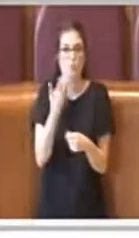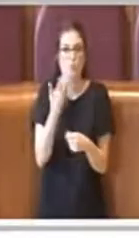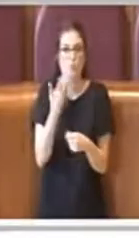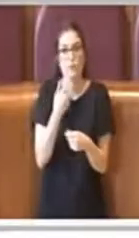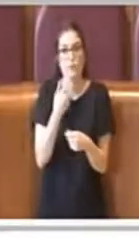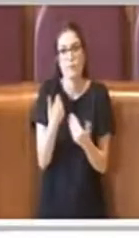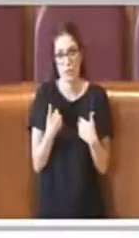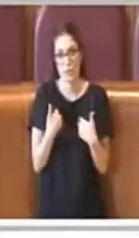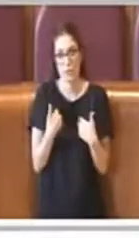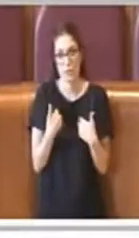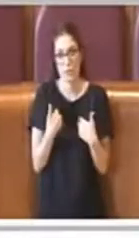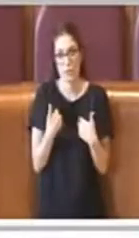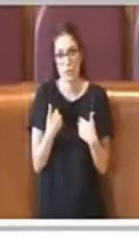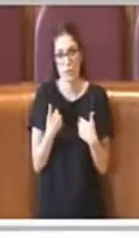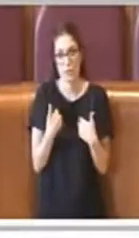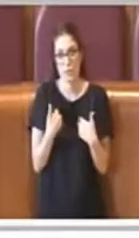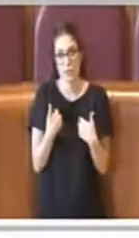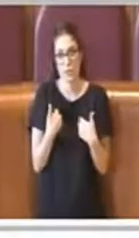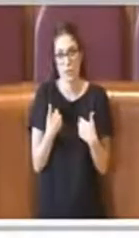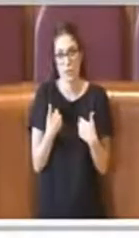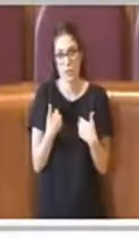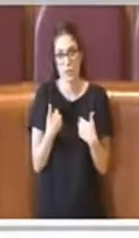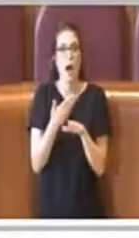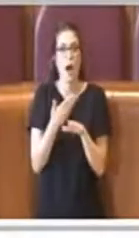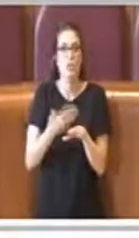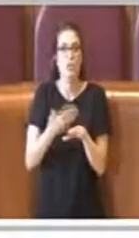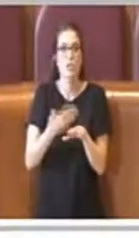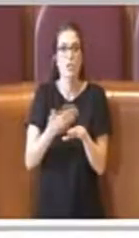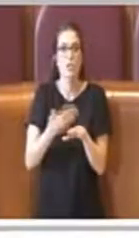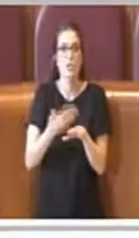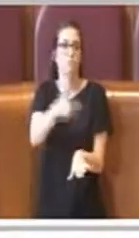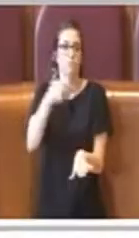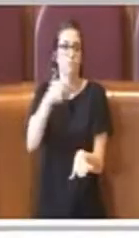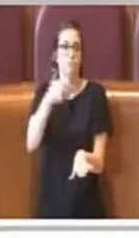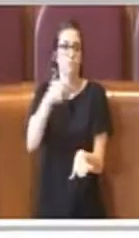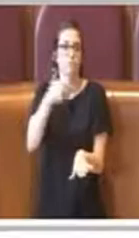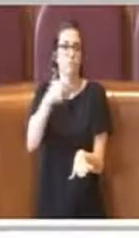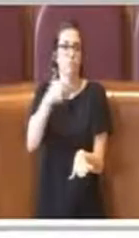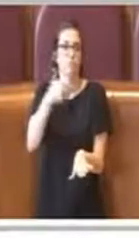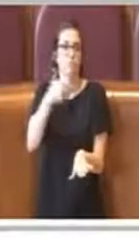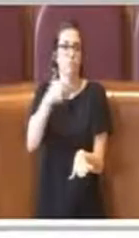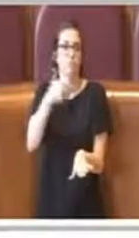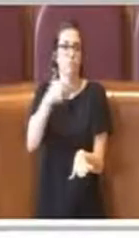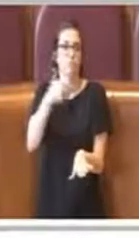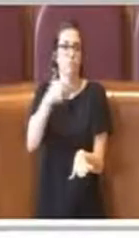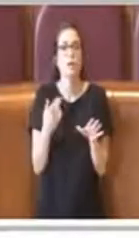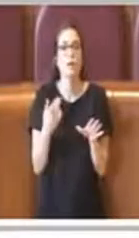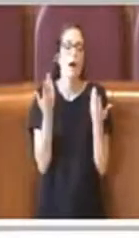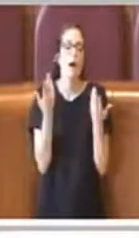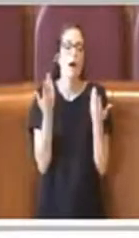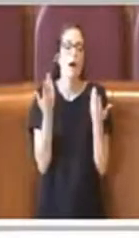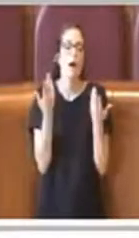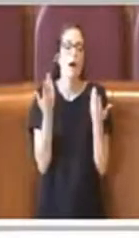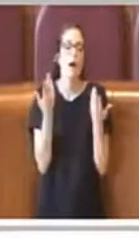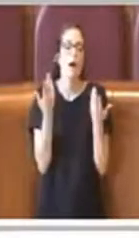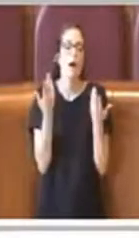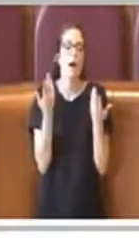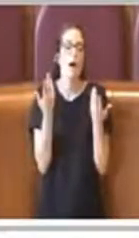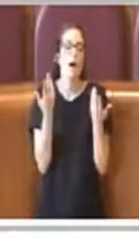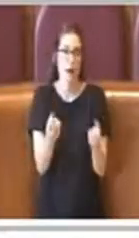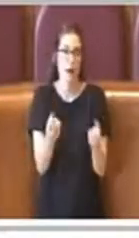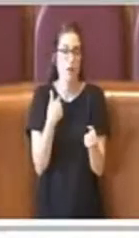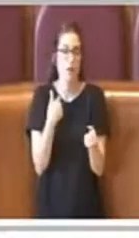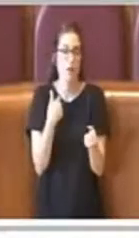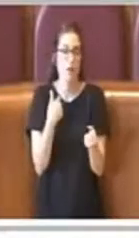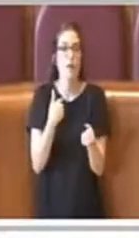mi prendo anche la mia responsabilità nel dire che doveva essere portata a termine prima sicuramente, quindi ecco l'importante sono i